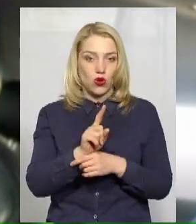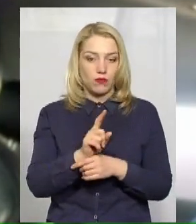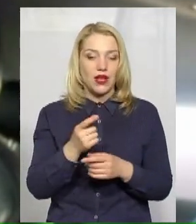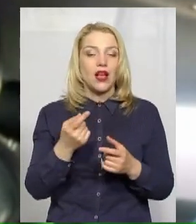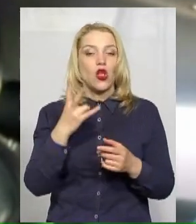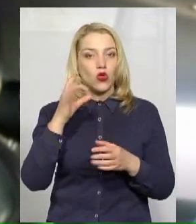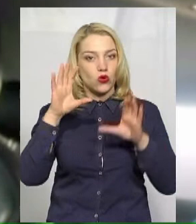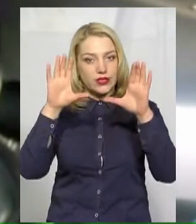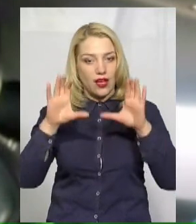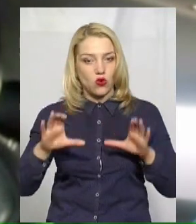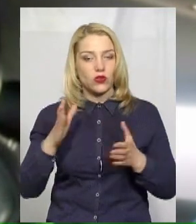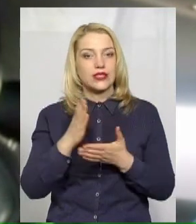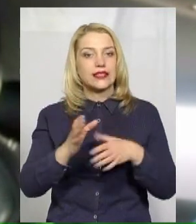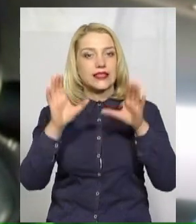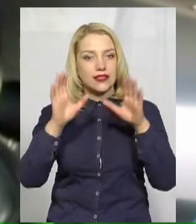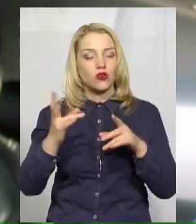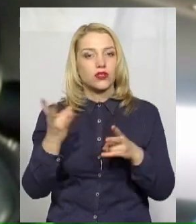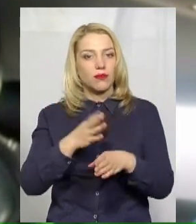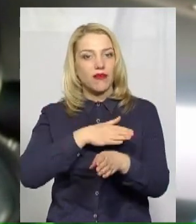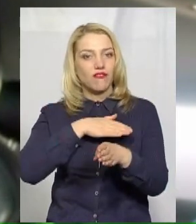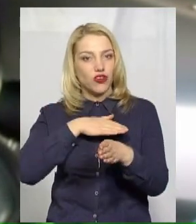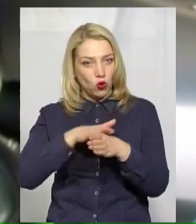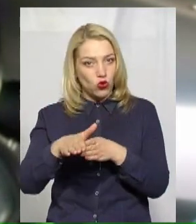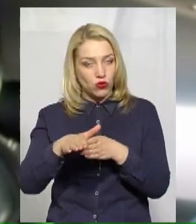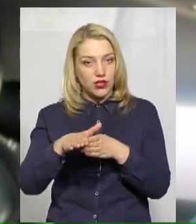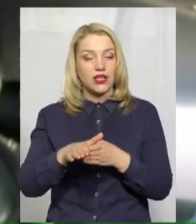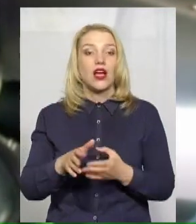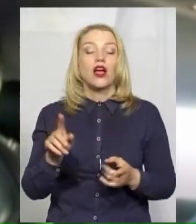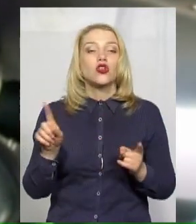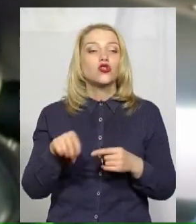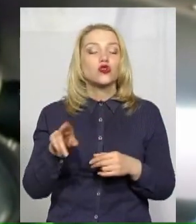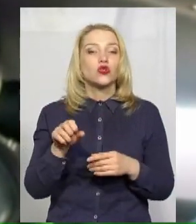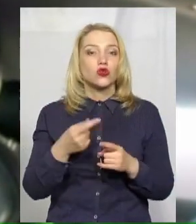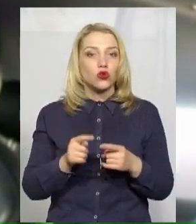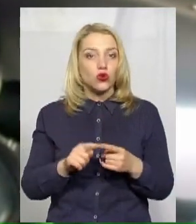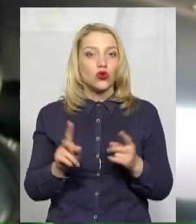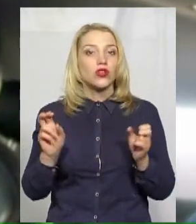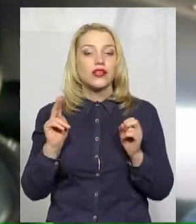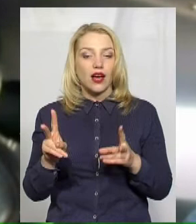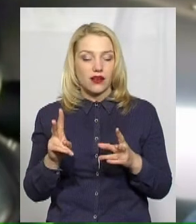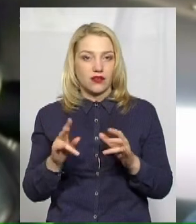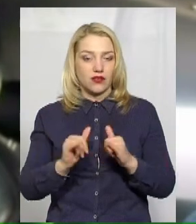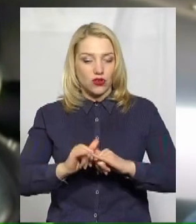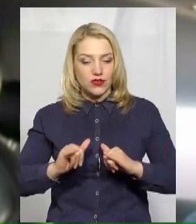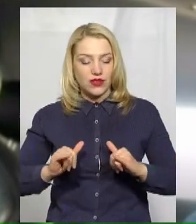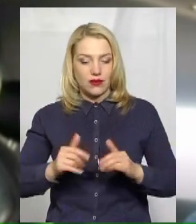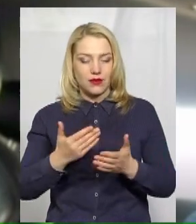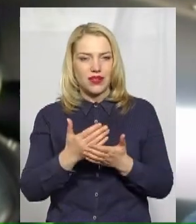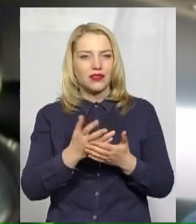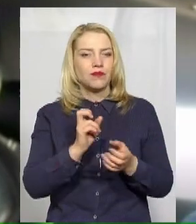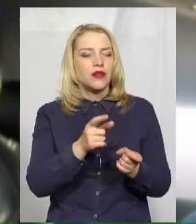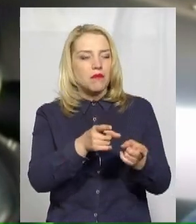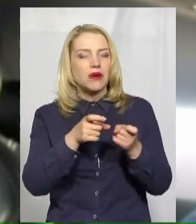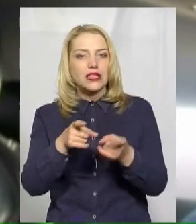Щодо того, як взагалі розбивається притягнення винних осіб до